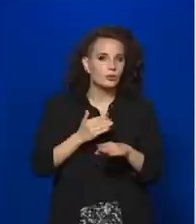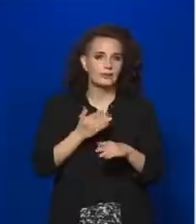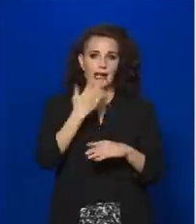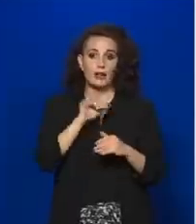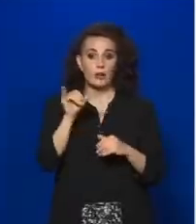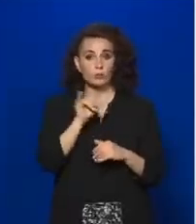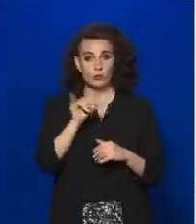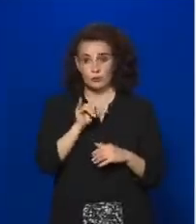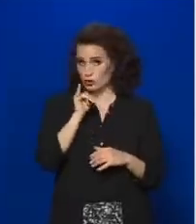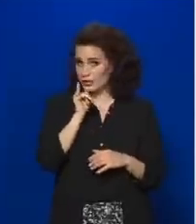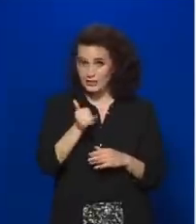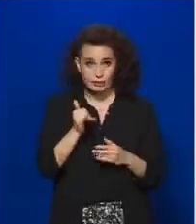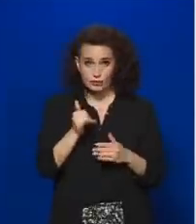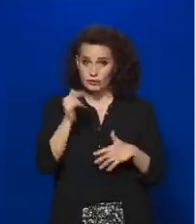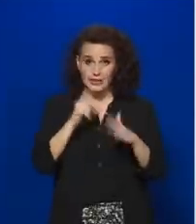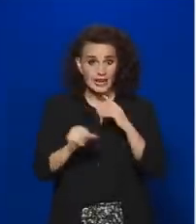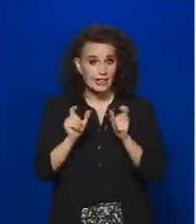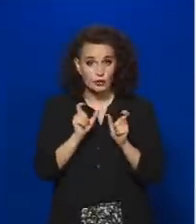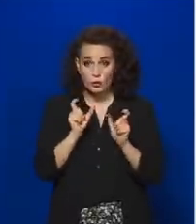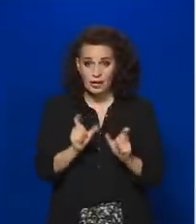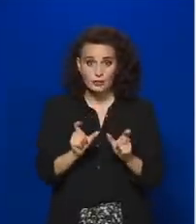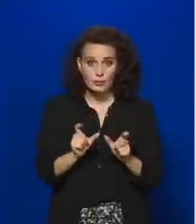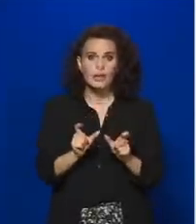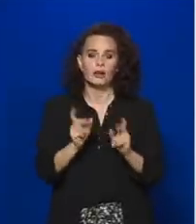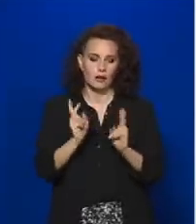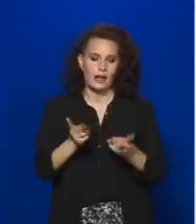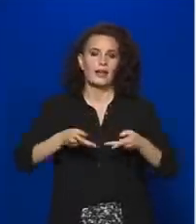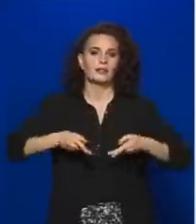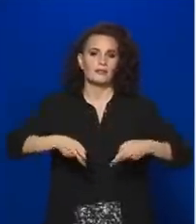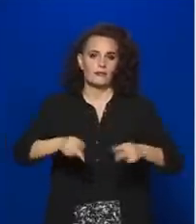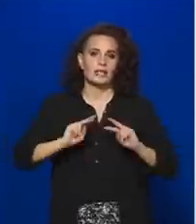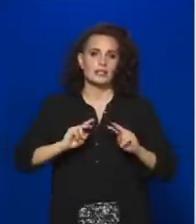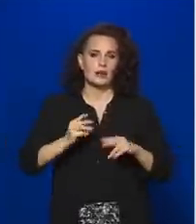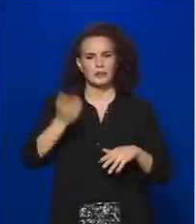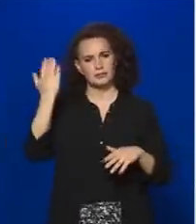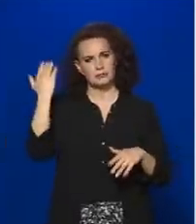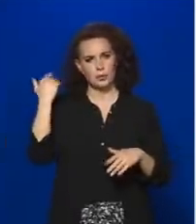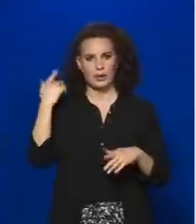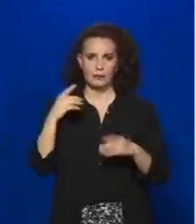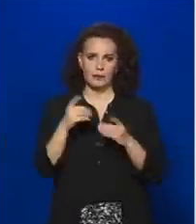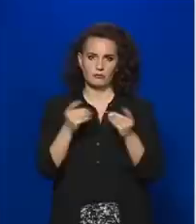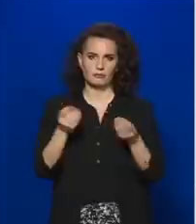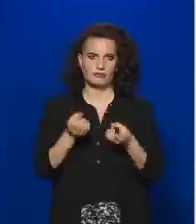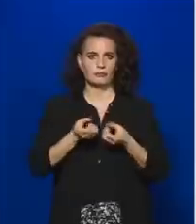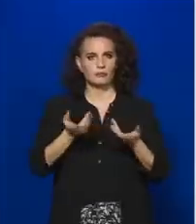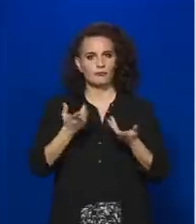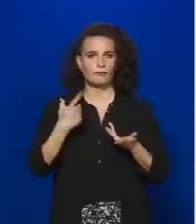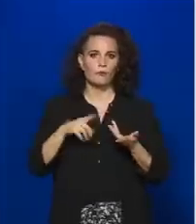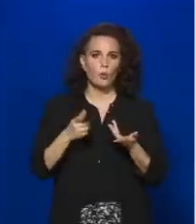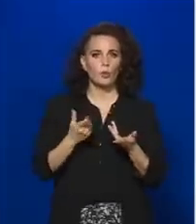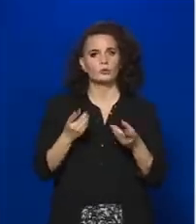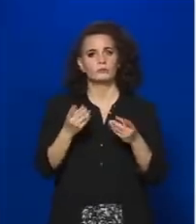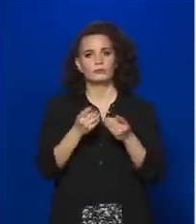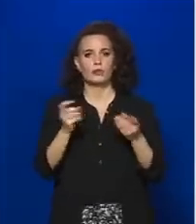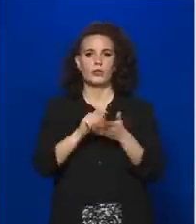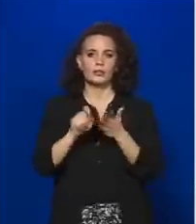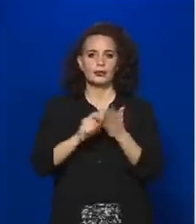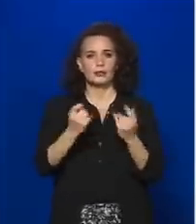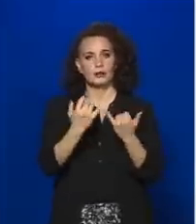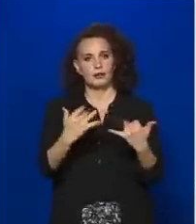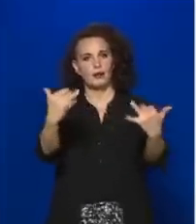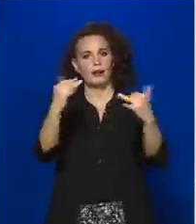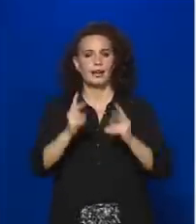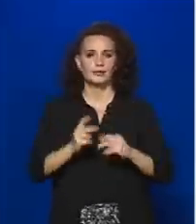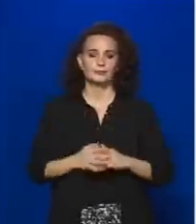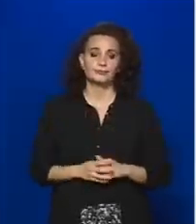Budapesten sincsenek kiárási korlátozások, akkor visszatérhetnénk a korábbi keretek közé. Azt hiszem, hogy a